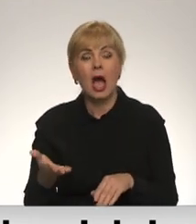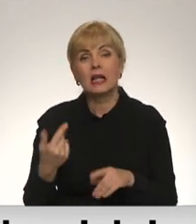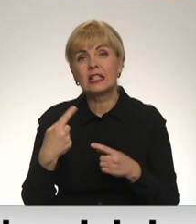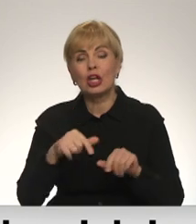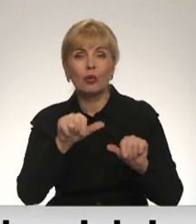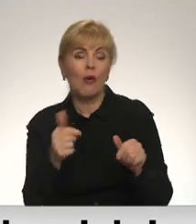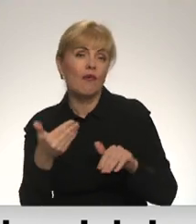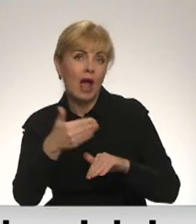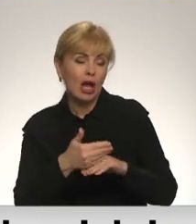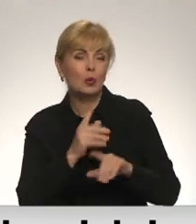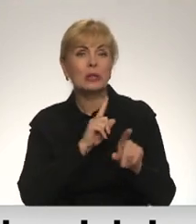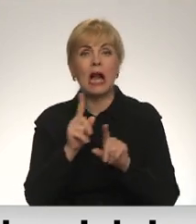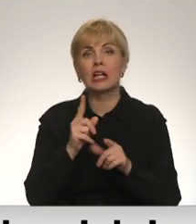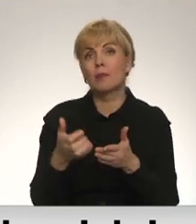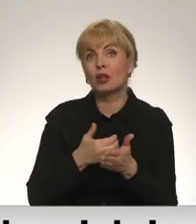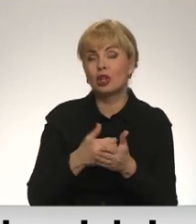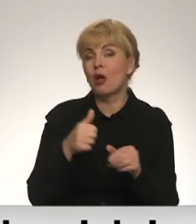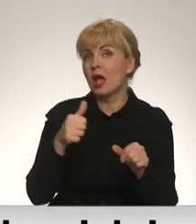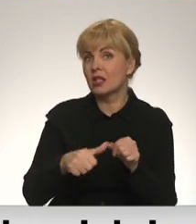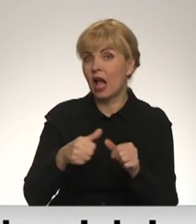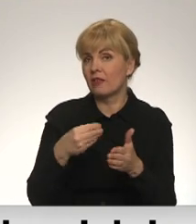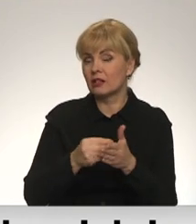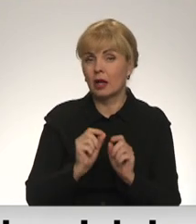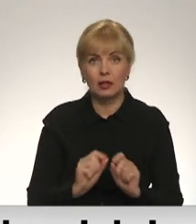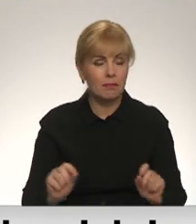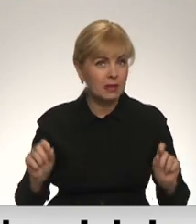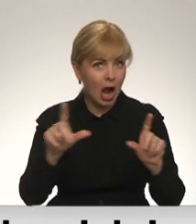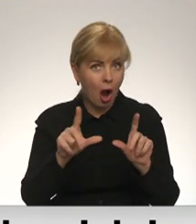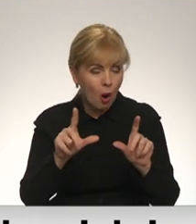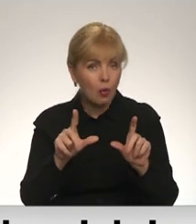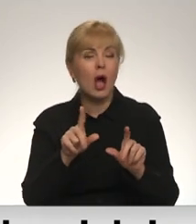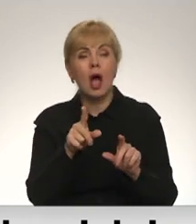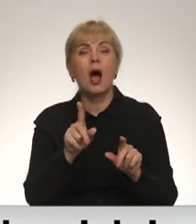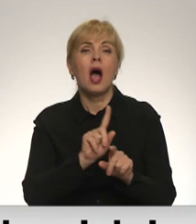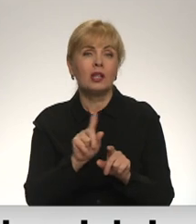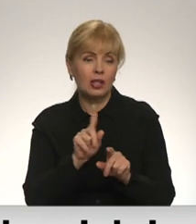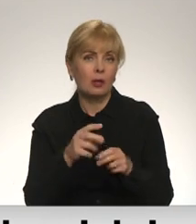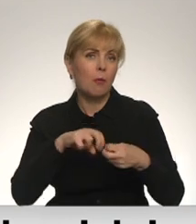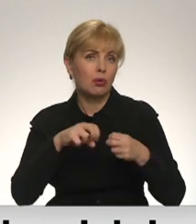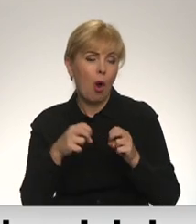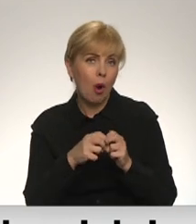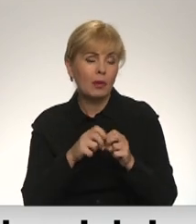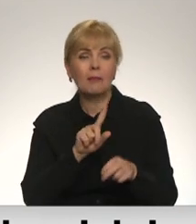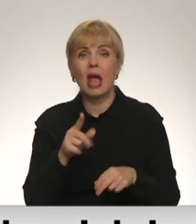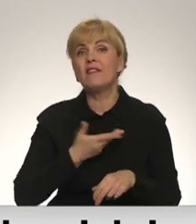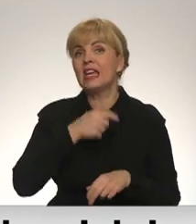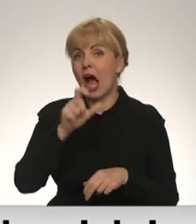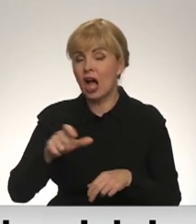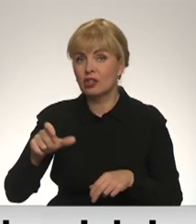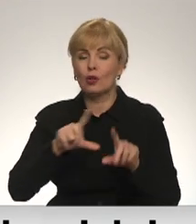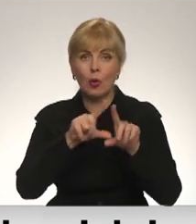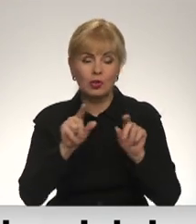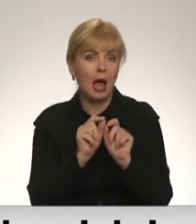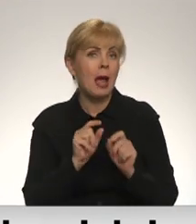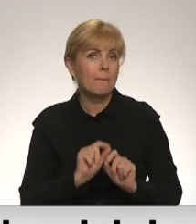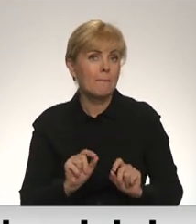transporta izmantošanu, bet dagvielas cen pieaugums sitpamaku ne tikai iedzīvotājiem, bet arī uzņēmumiem un tādajādu palielināsi